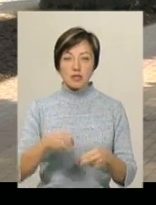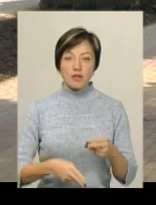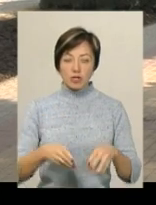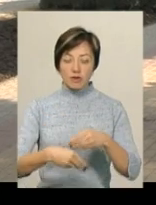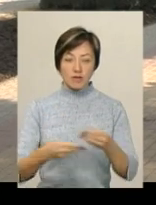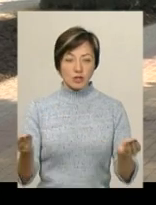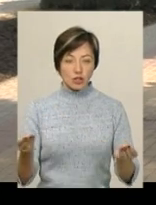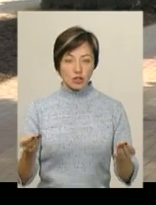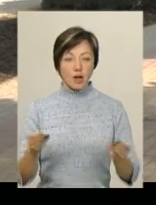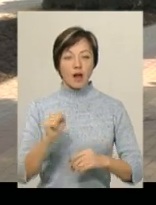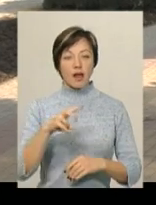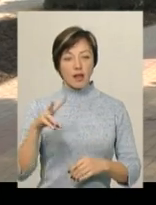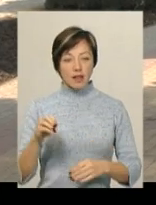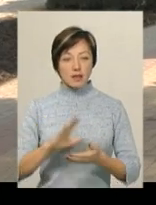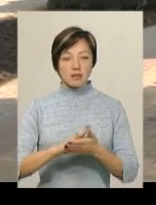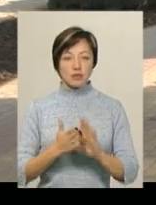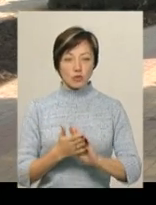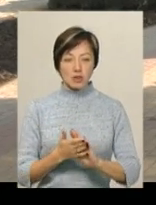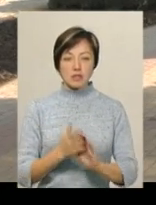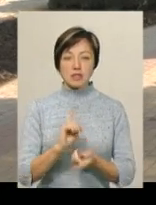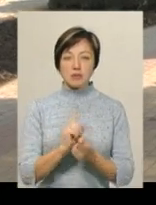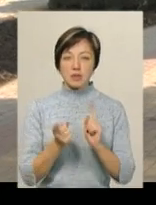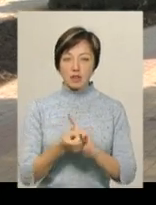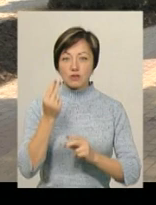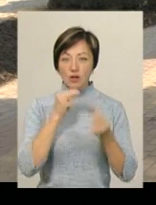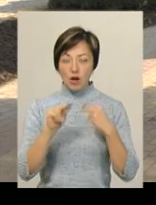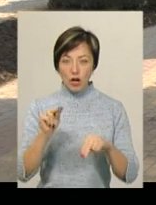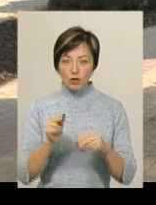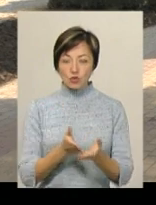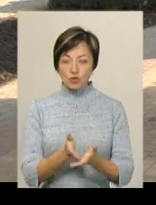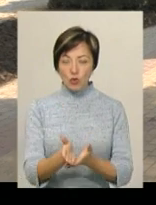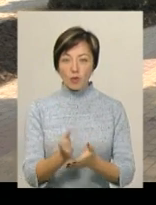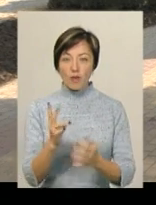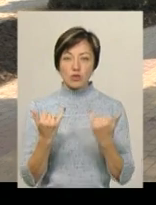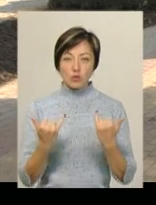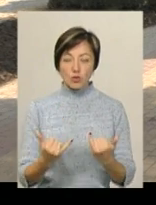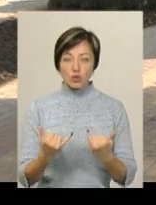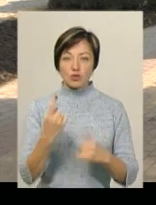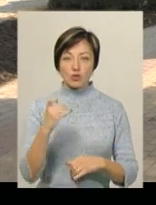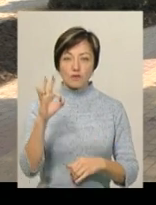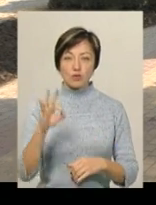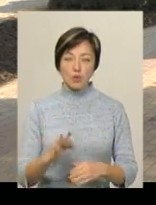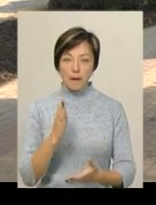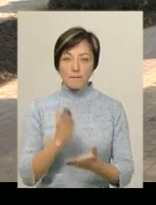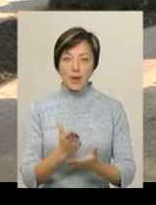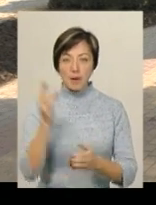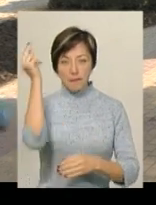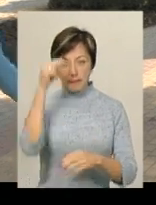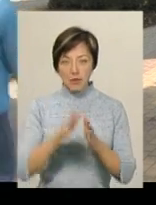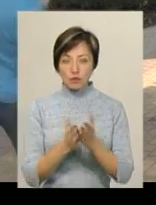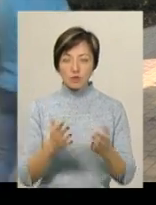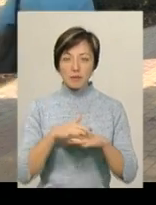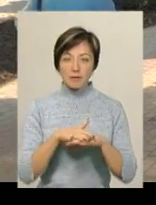їх видача, але ситуація змінилася в кращу сторону. На сьогодні 100% маємо підручники з